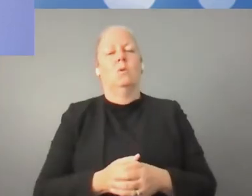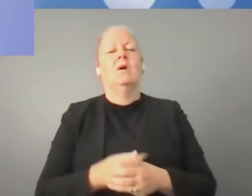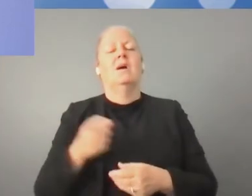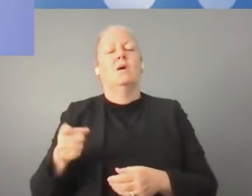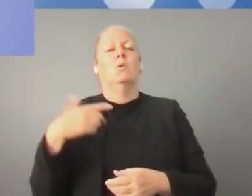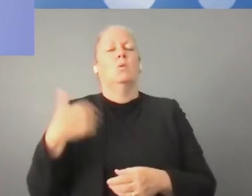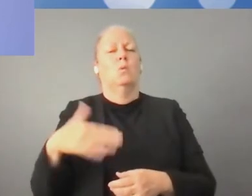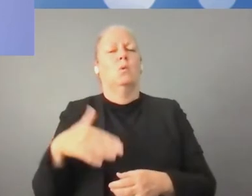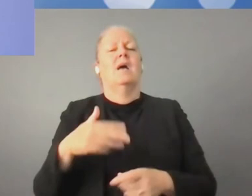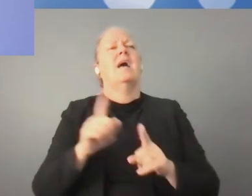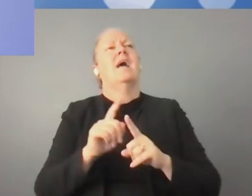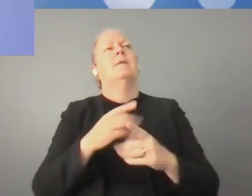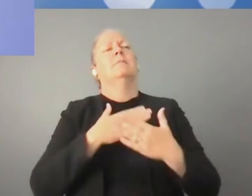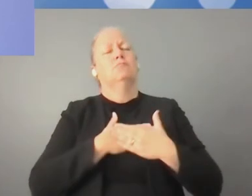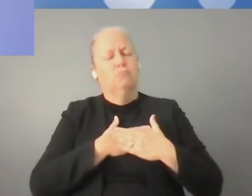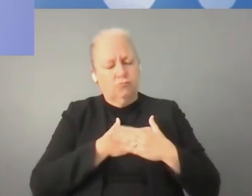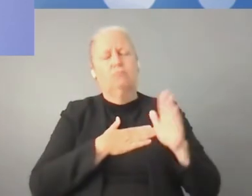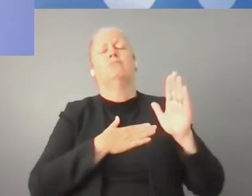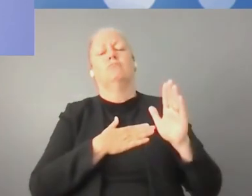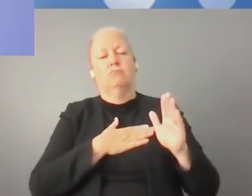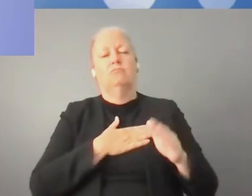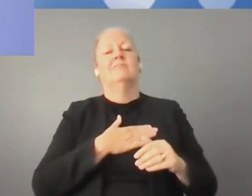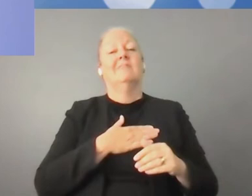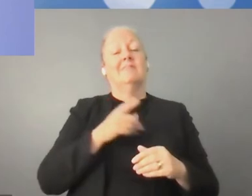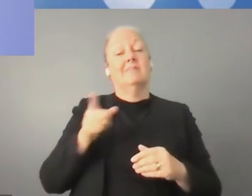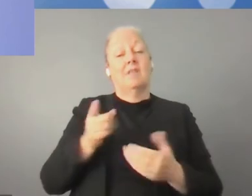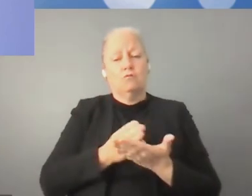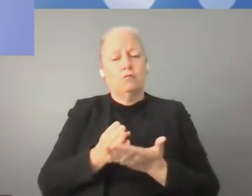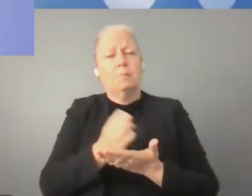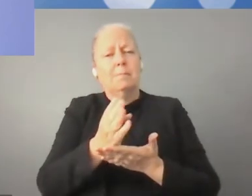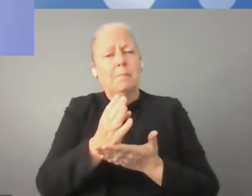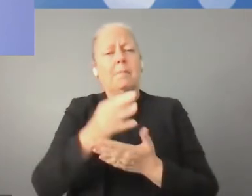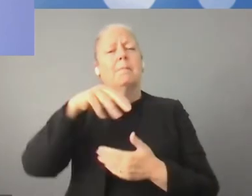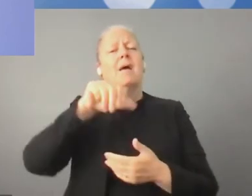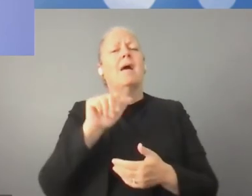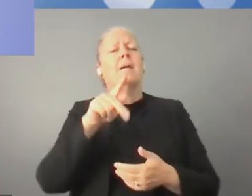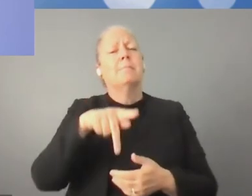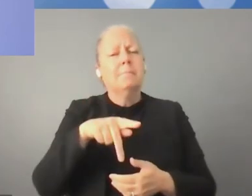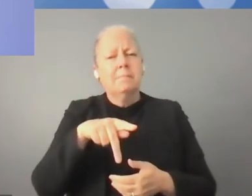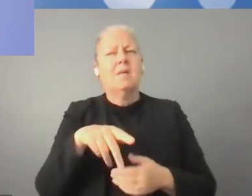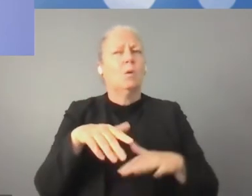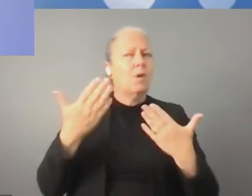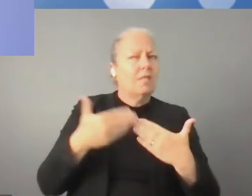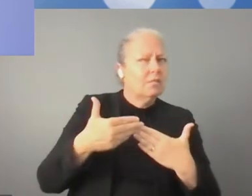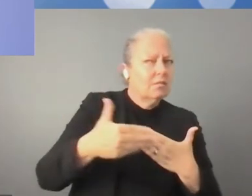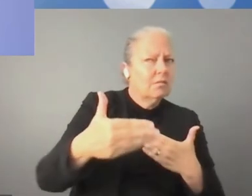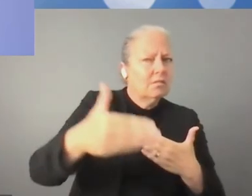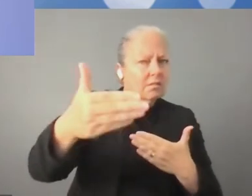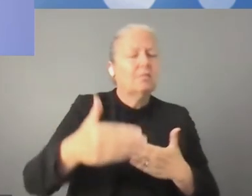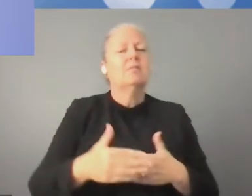wiedzą, Organizacja Narodów Zjednoczonych zobowiązała się do współpracy